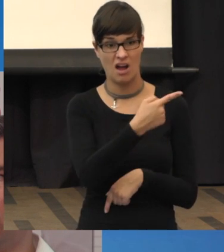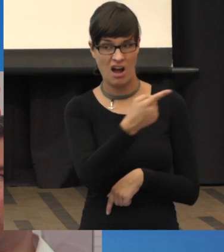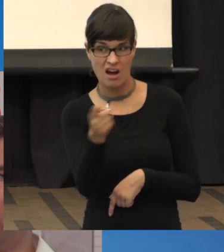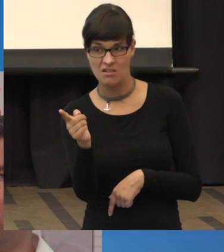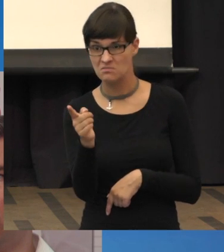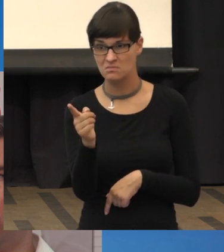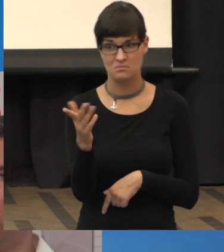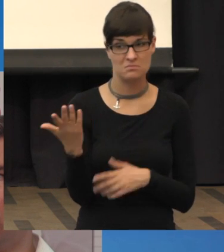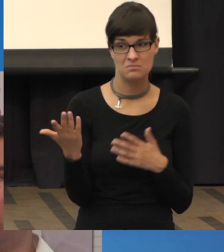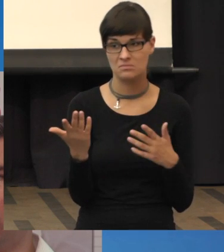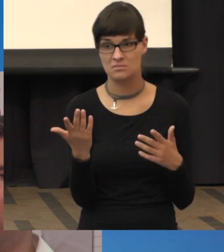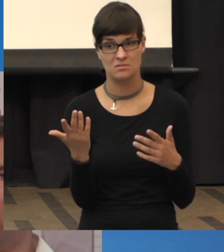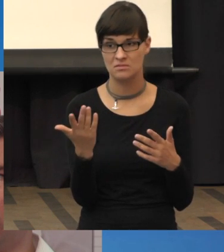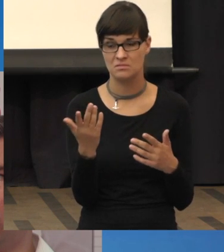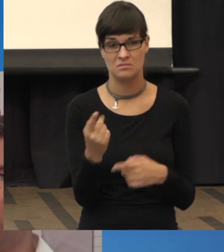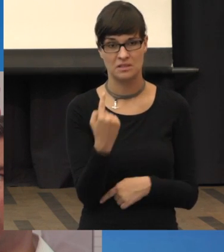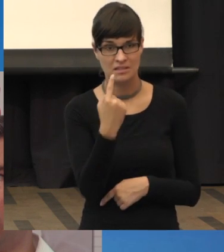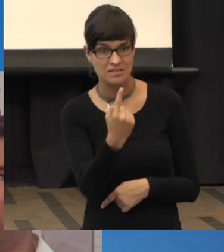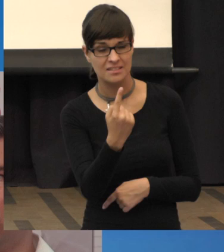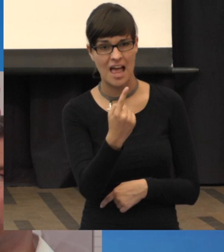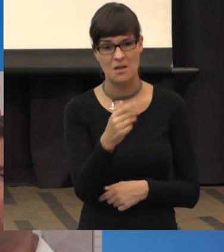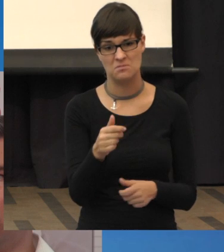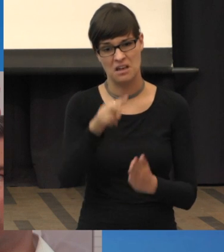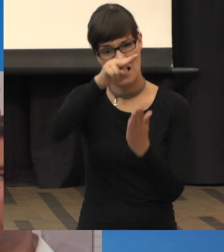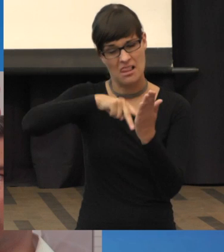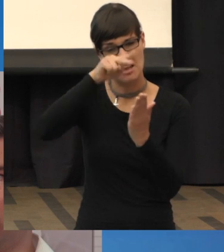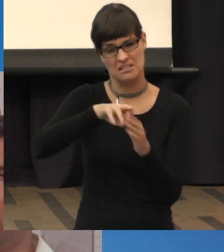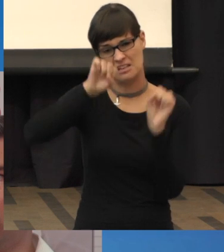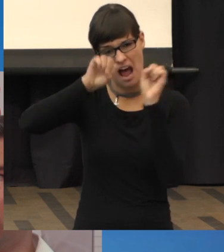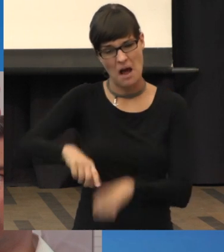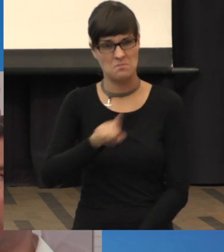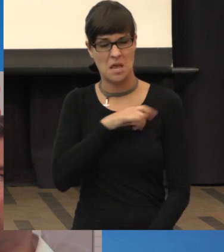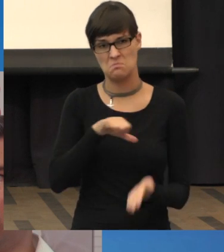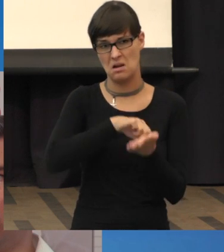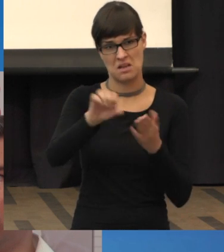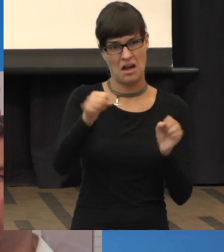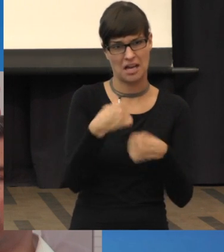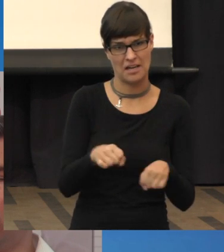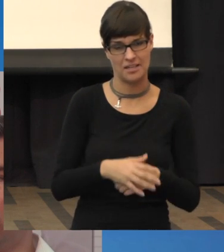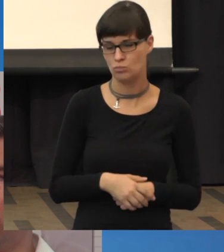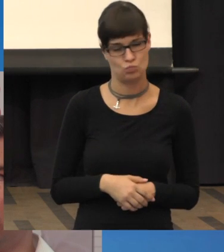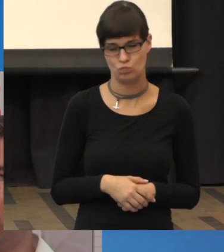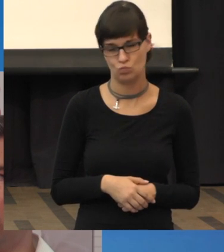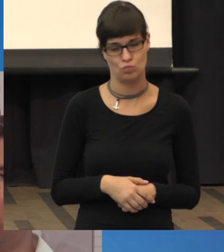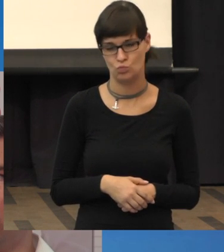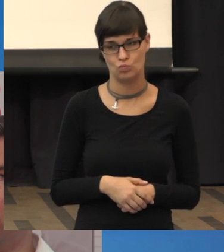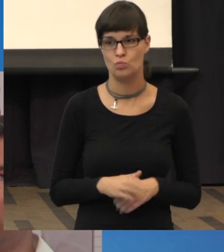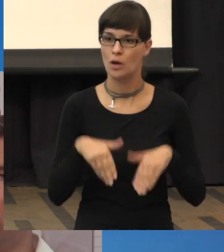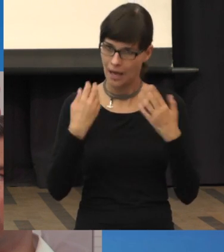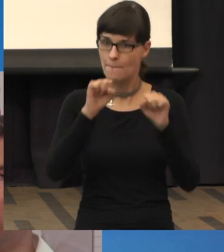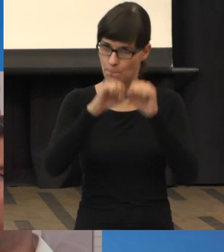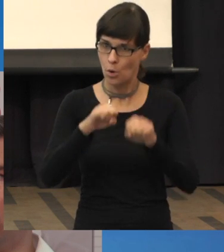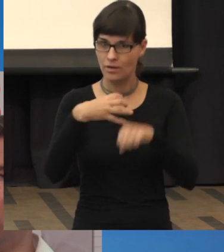auf die Möglichkeit, lesen zu können, verzichten, wenn es denn technisch noch funktioniert. Und die